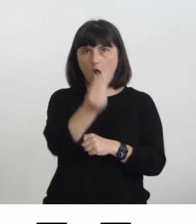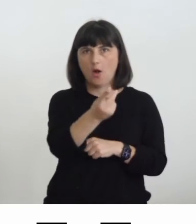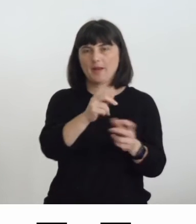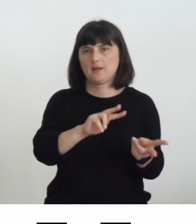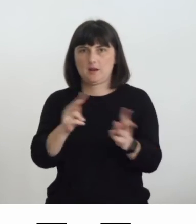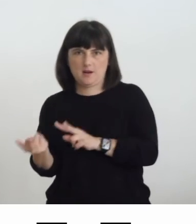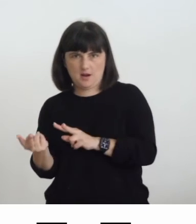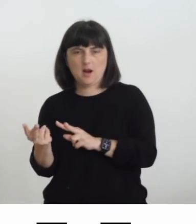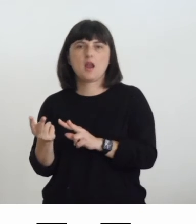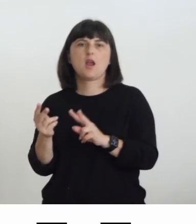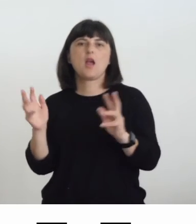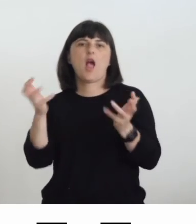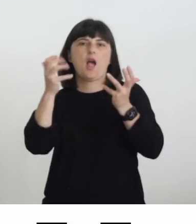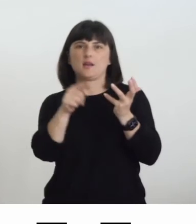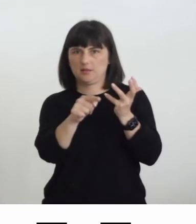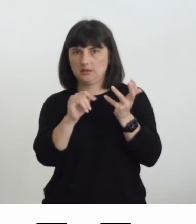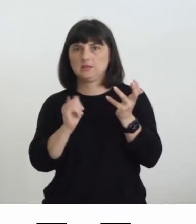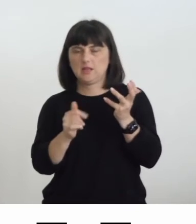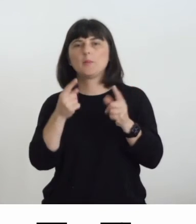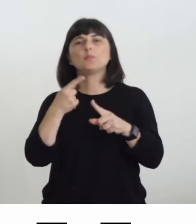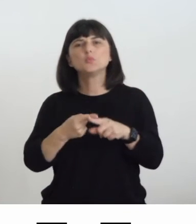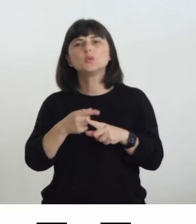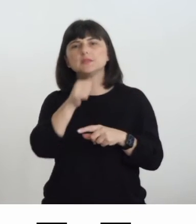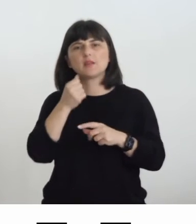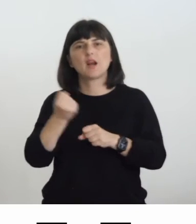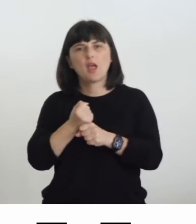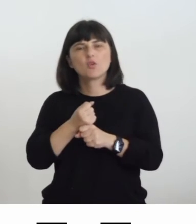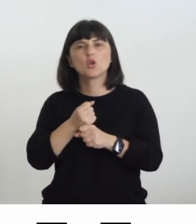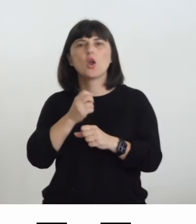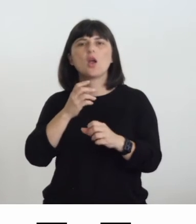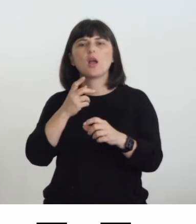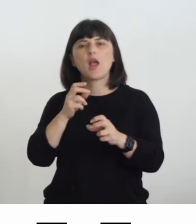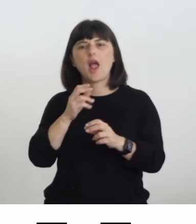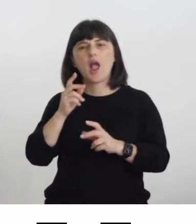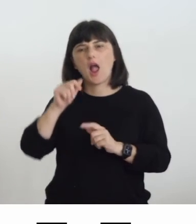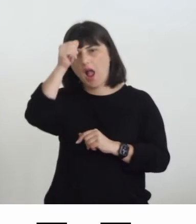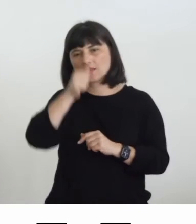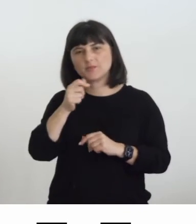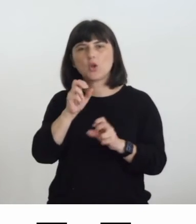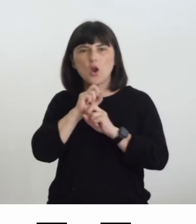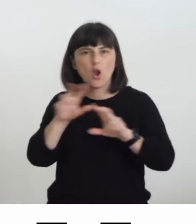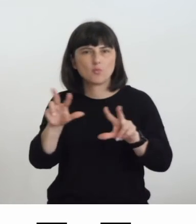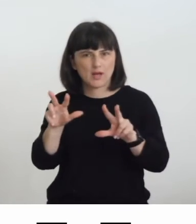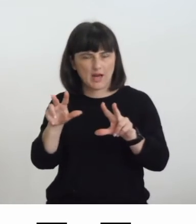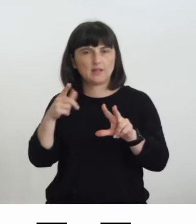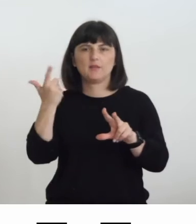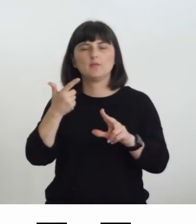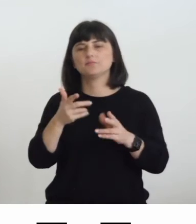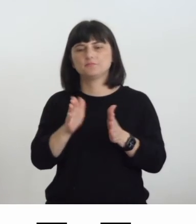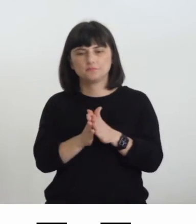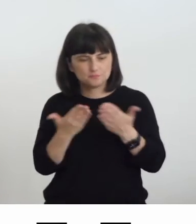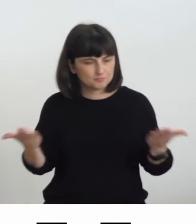comunicativi dell'opera d'arte che siano accessibili quindi anche pieghevoli o poster o comunque